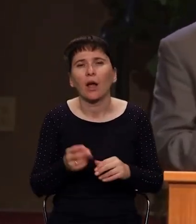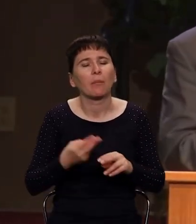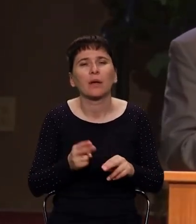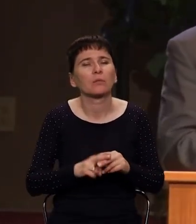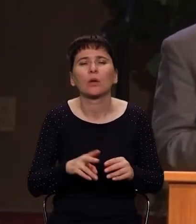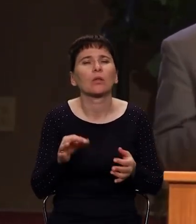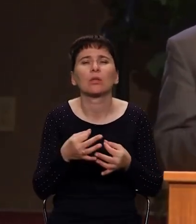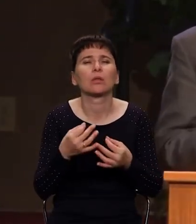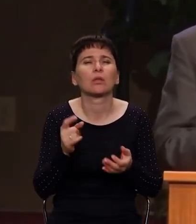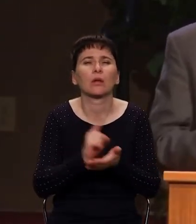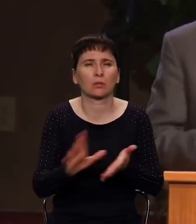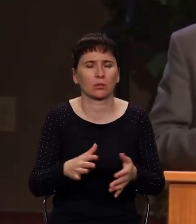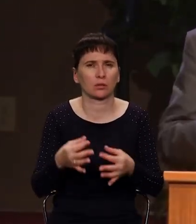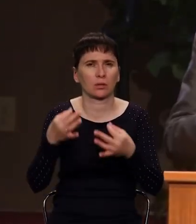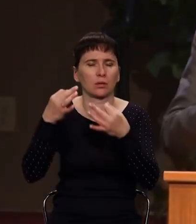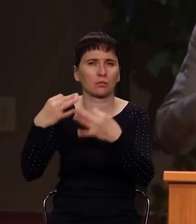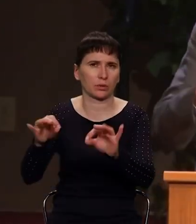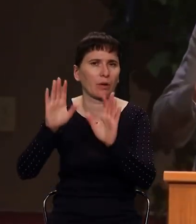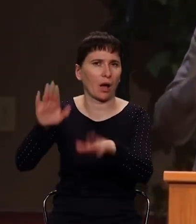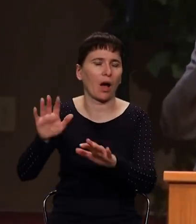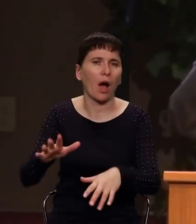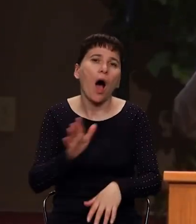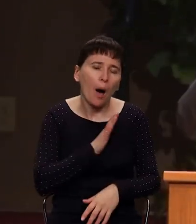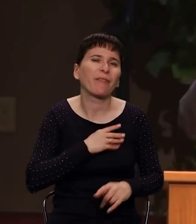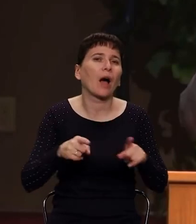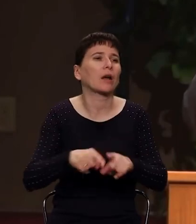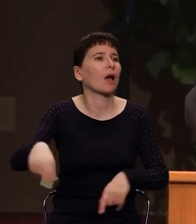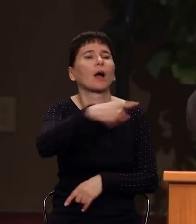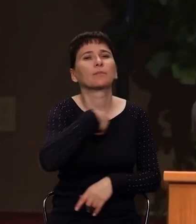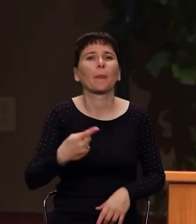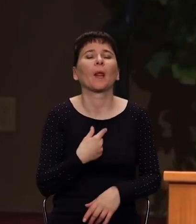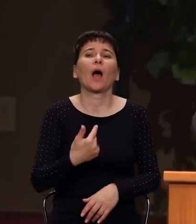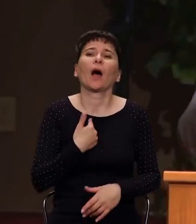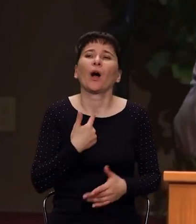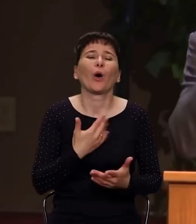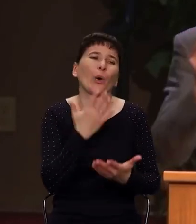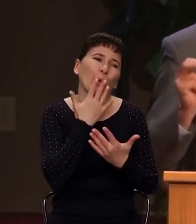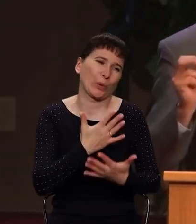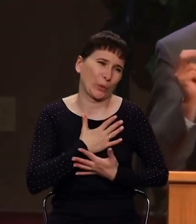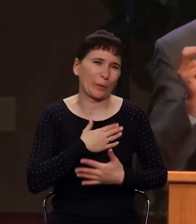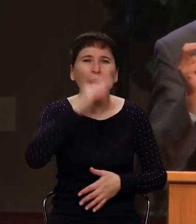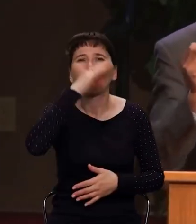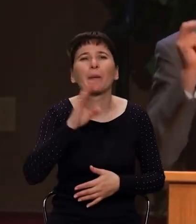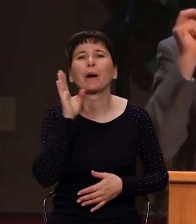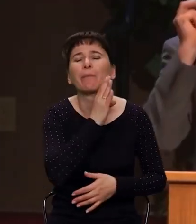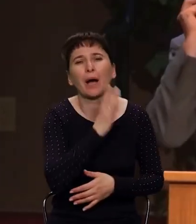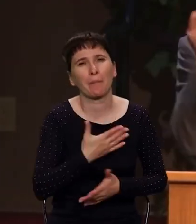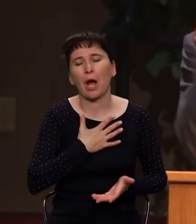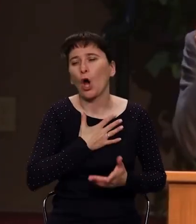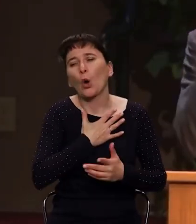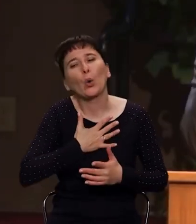попустительства является слепая любовь. С этим очень ярко, четко знакомы родители, которые